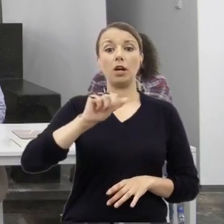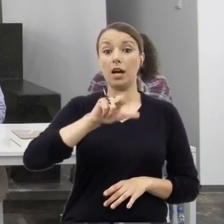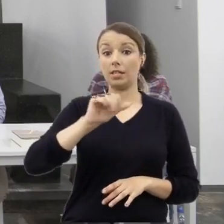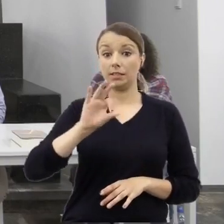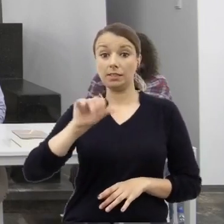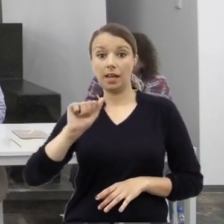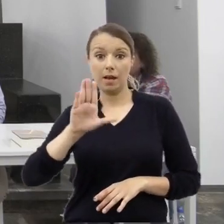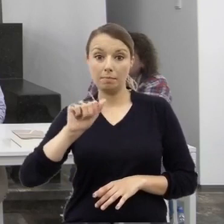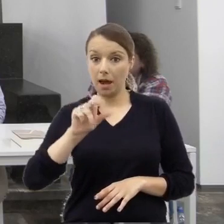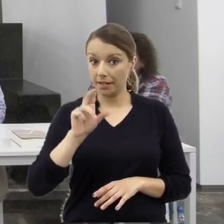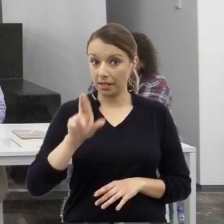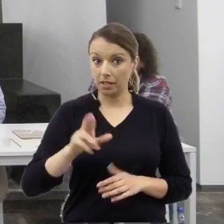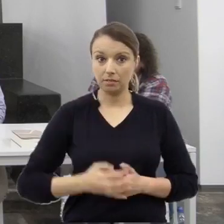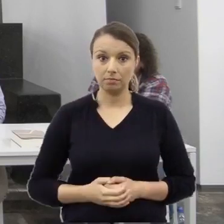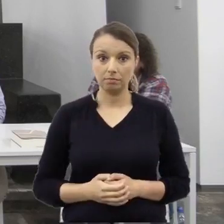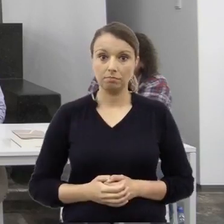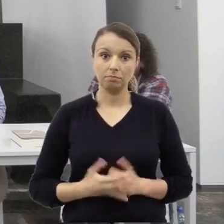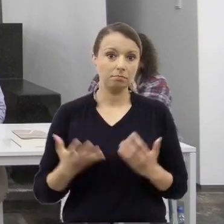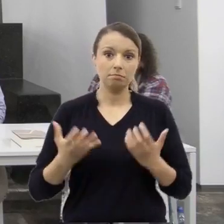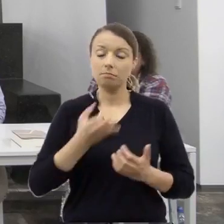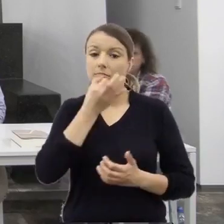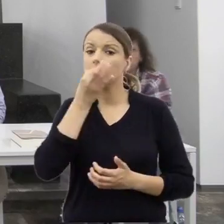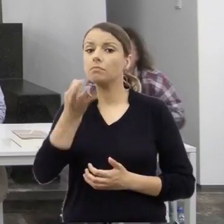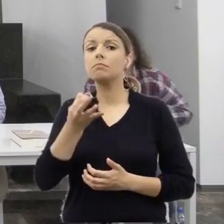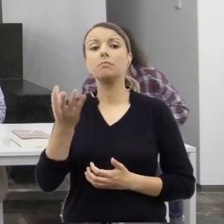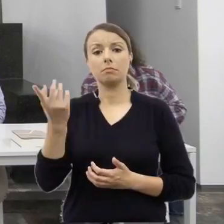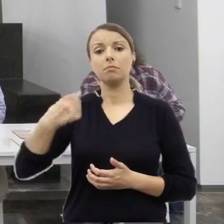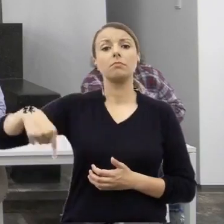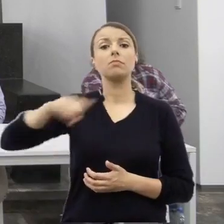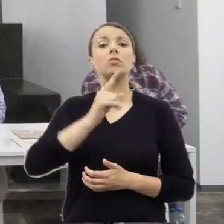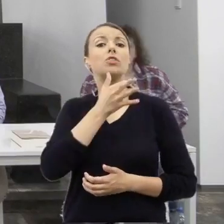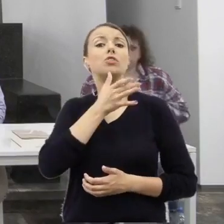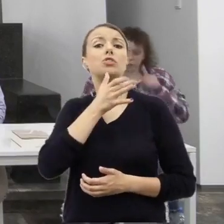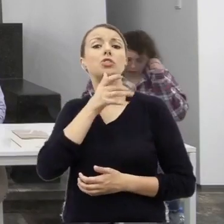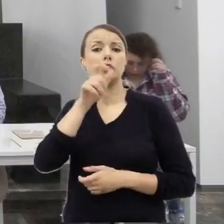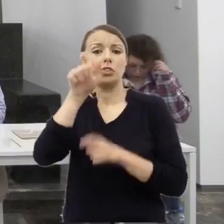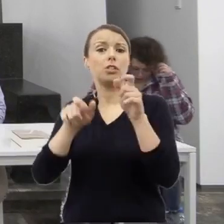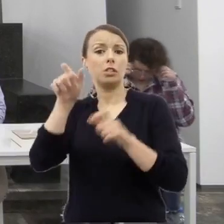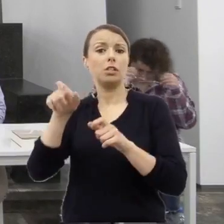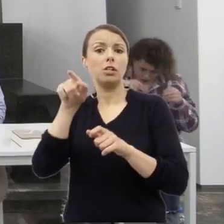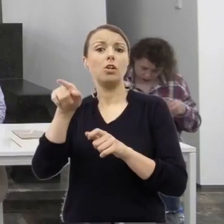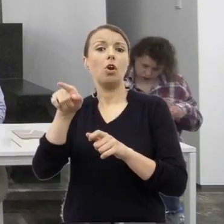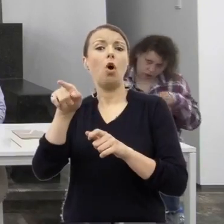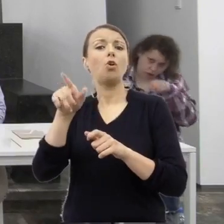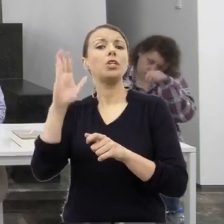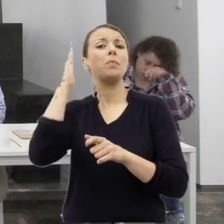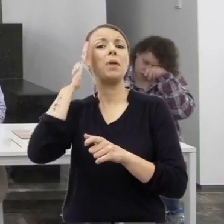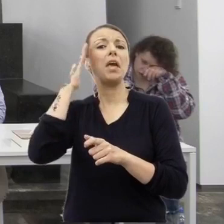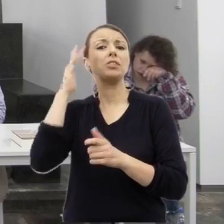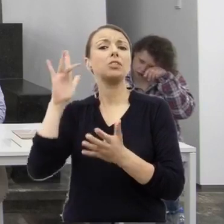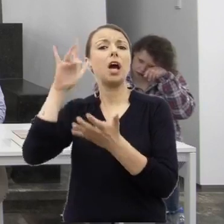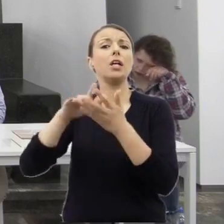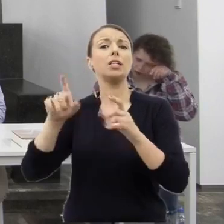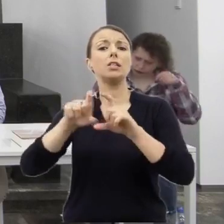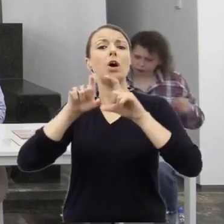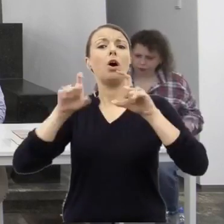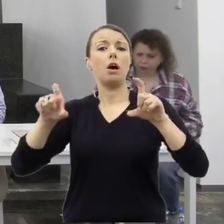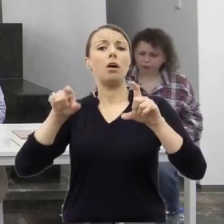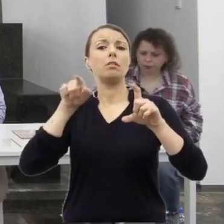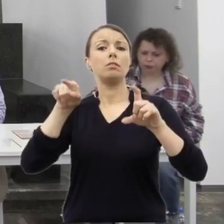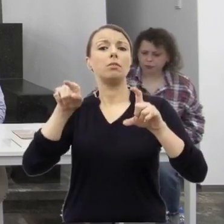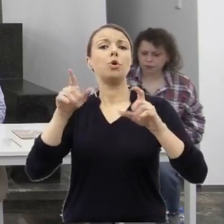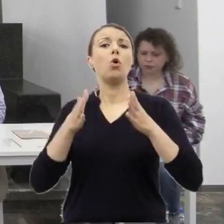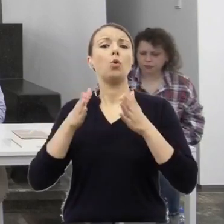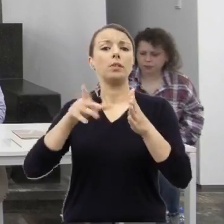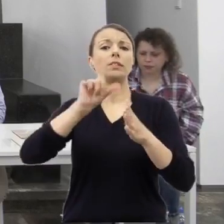Czy możemy powiedzieć, kim byli ci Żydzi, którzy zgromadzili się i zamieszkali przy Plantach 7 w Kielcach,